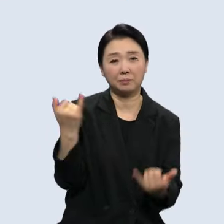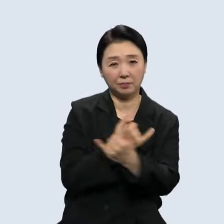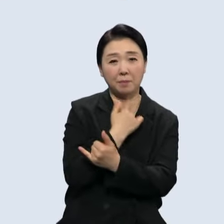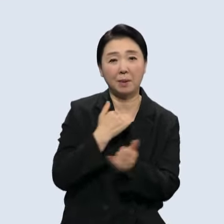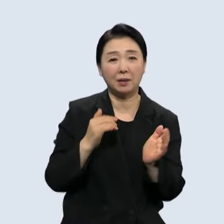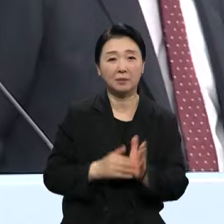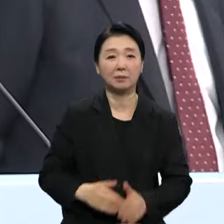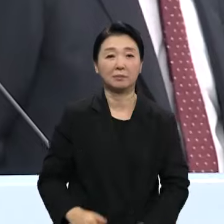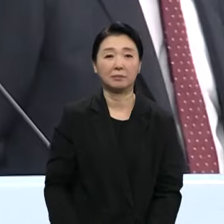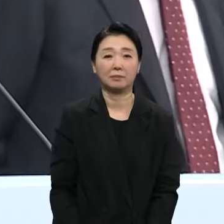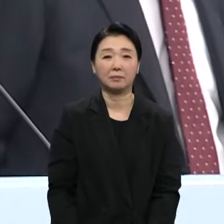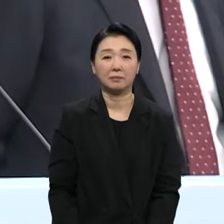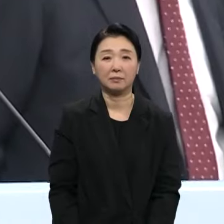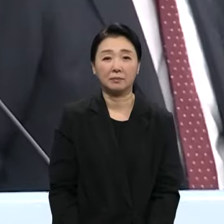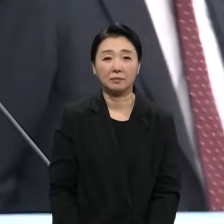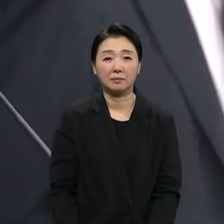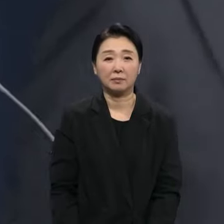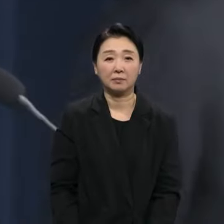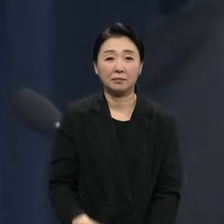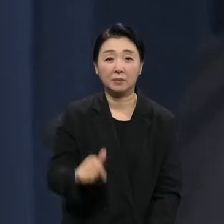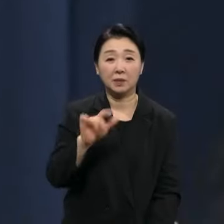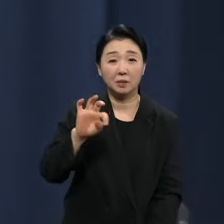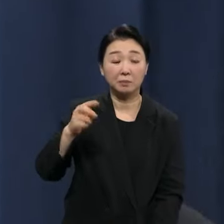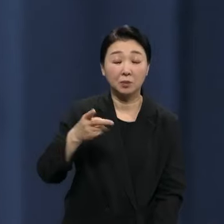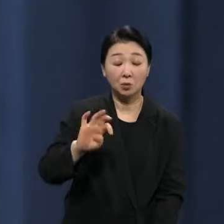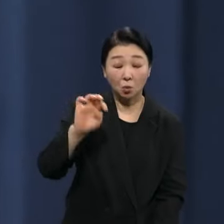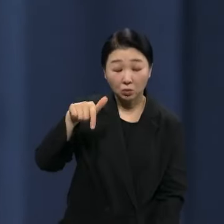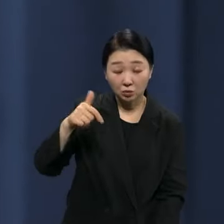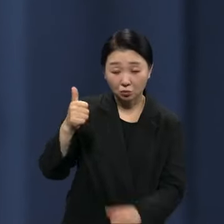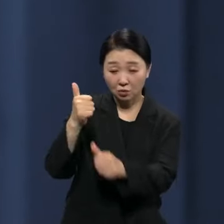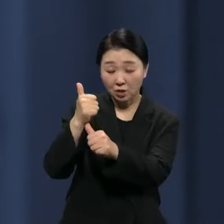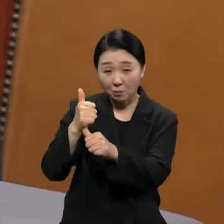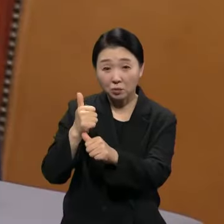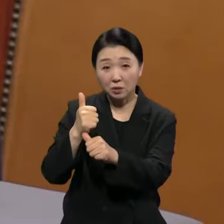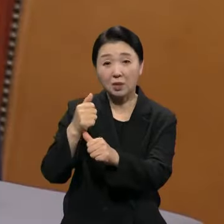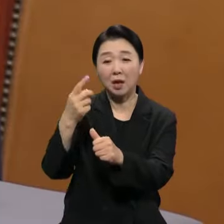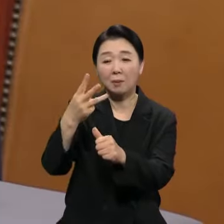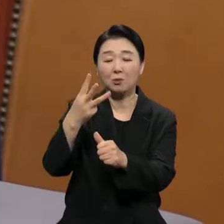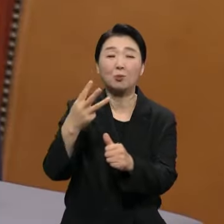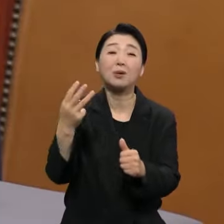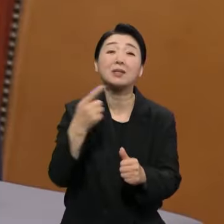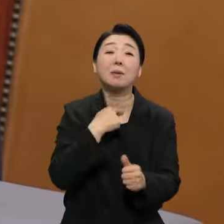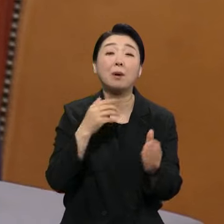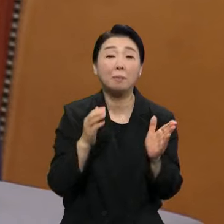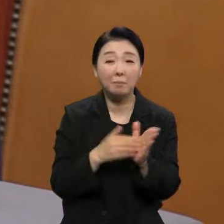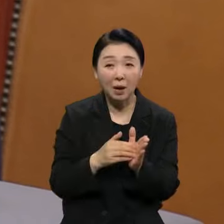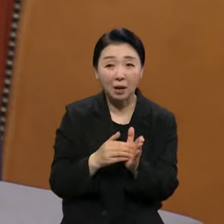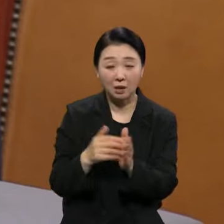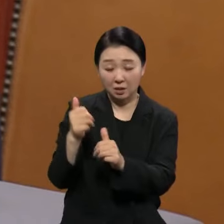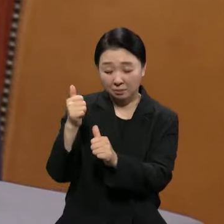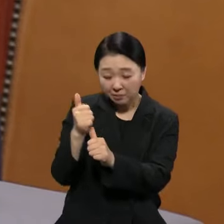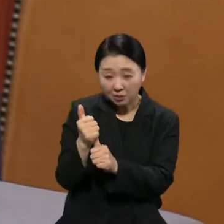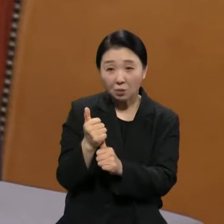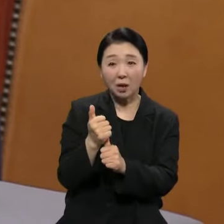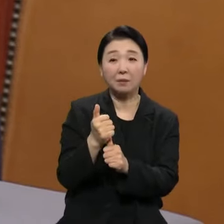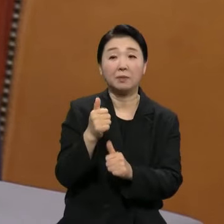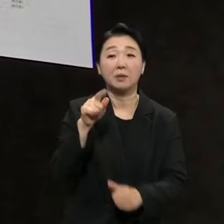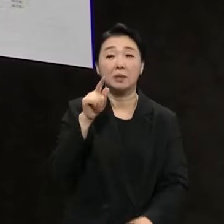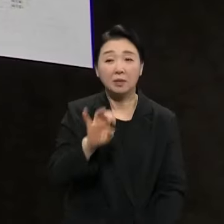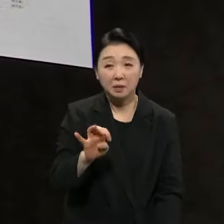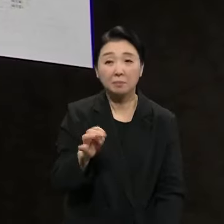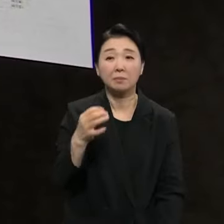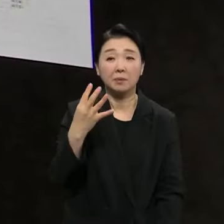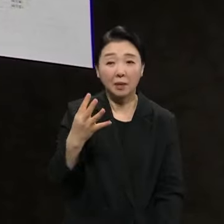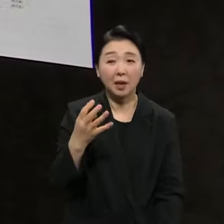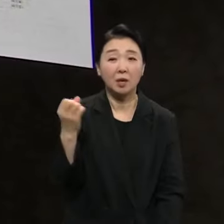확인됐습니다. 특히 임종득 당시 국가안보실 2차장과 3번, 임기훈 당시 국방비서관과 4번, 김모 당시